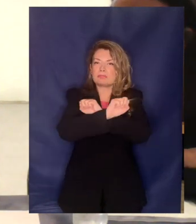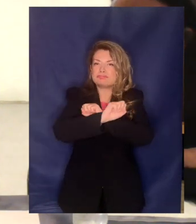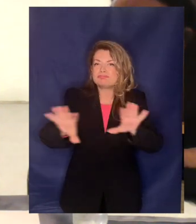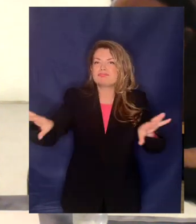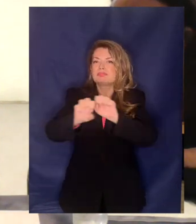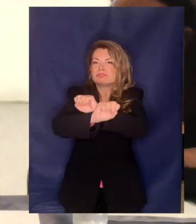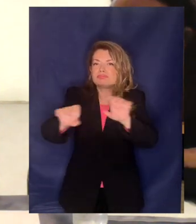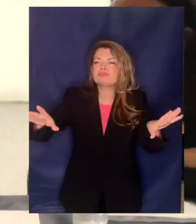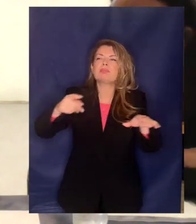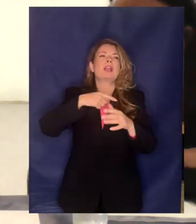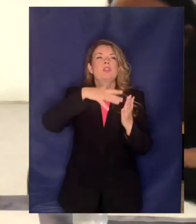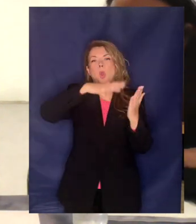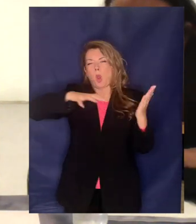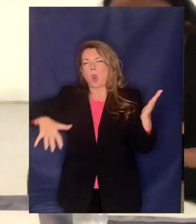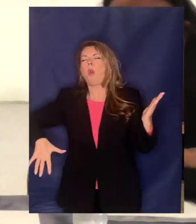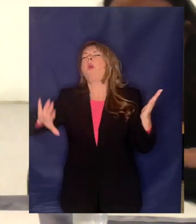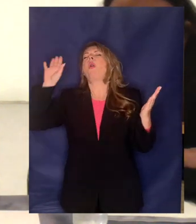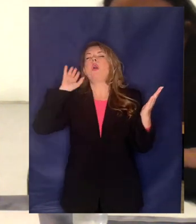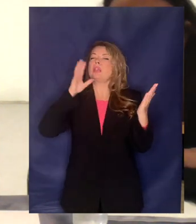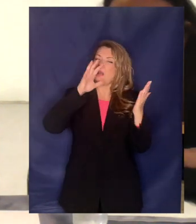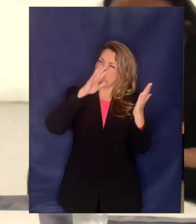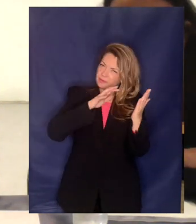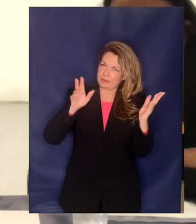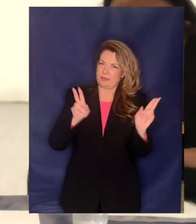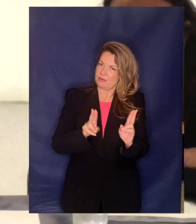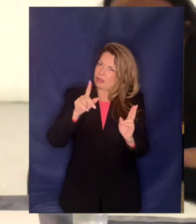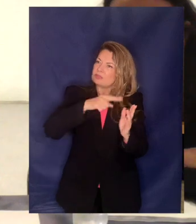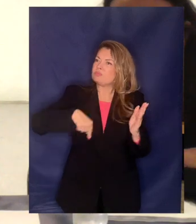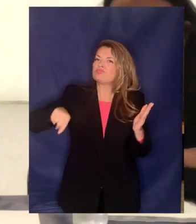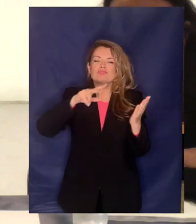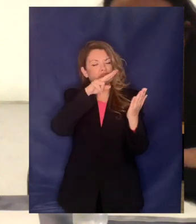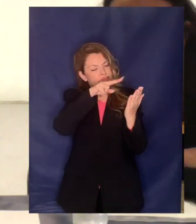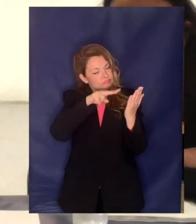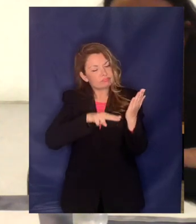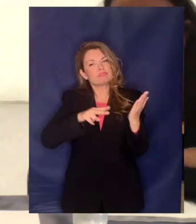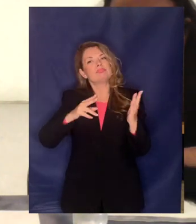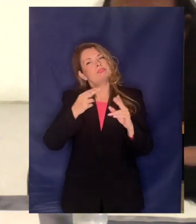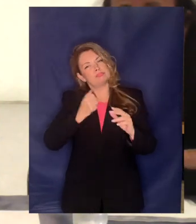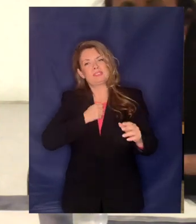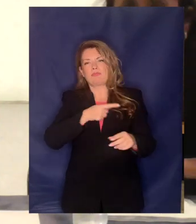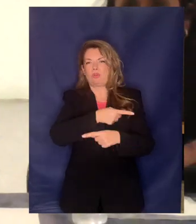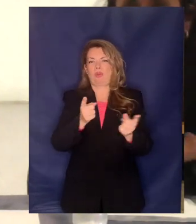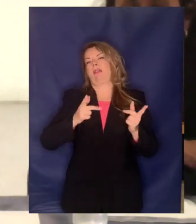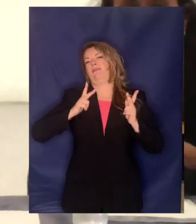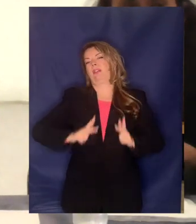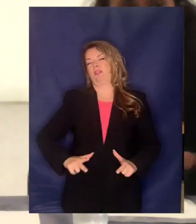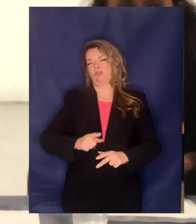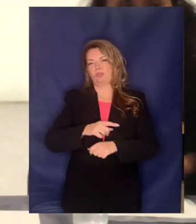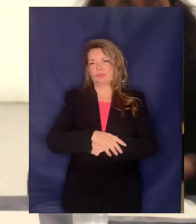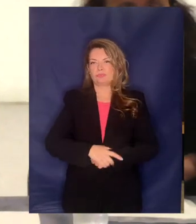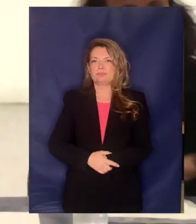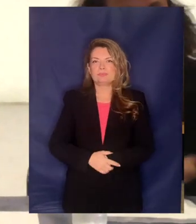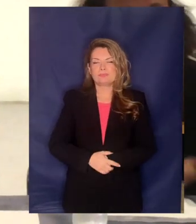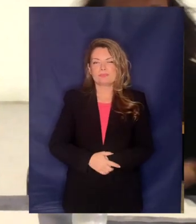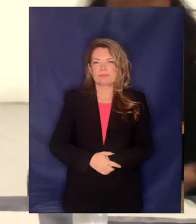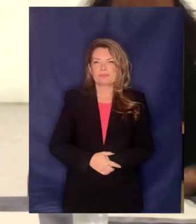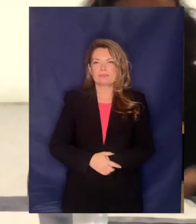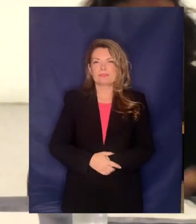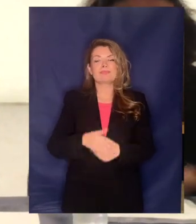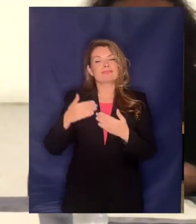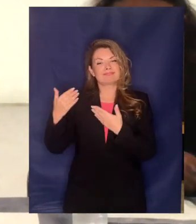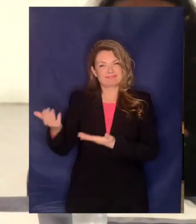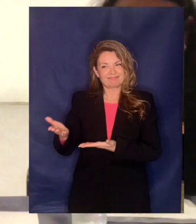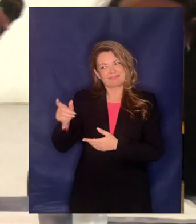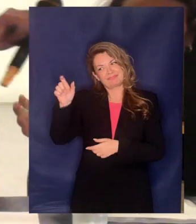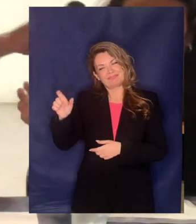πολύ μεγάλη και νομίζουμε να είναι ευχάριστο για εσάς αυτό Λοιπόν, Γιώργο